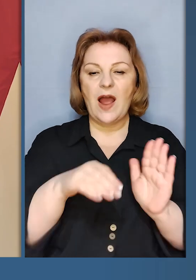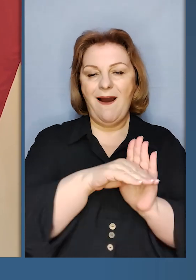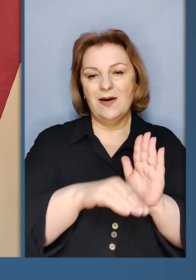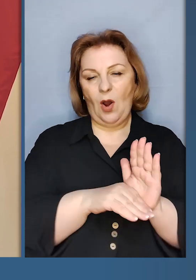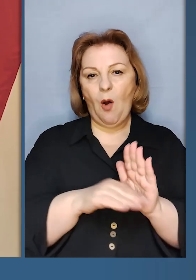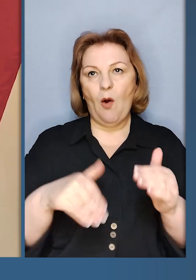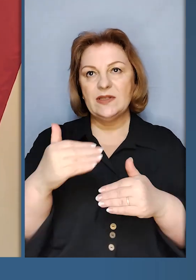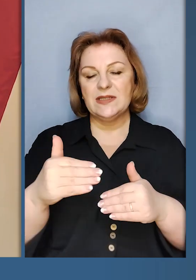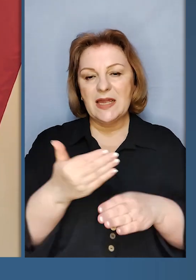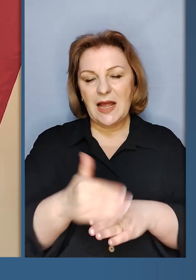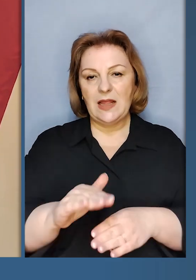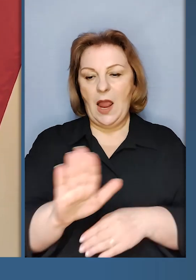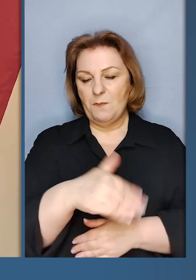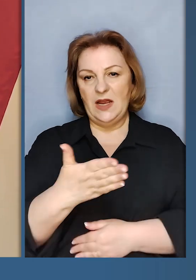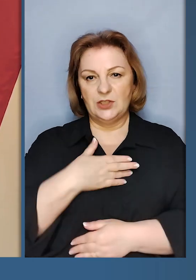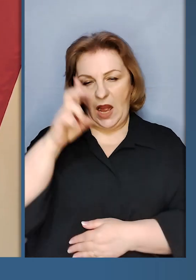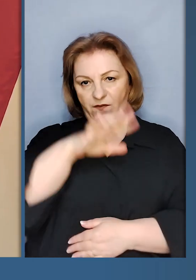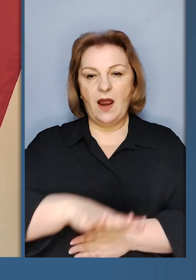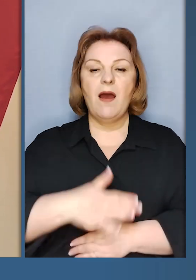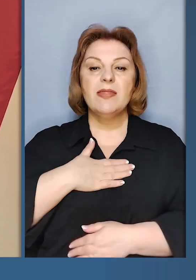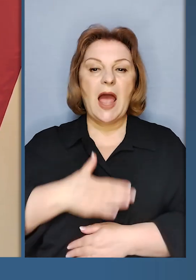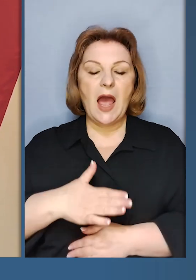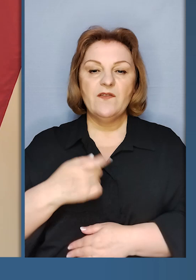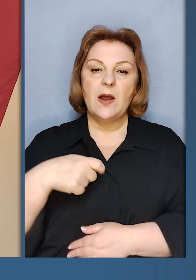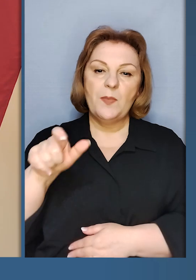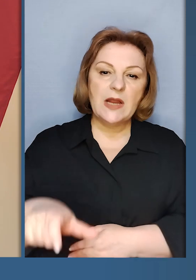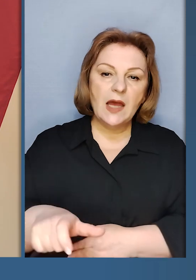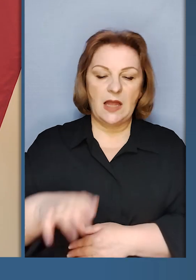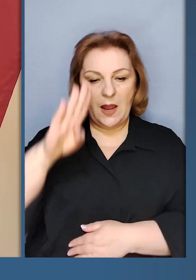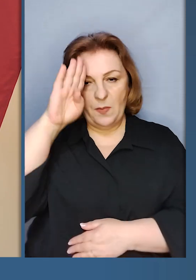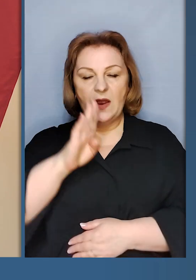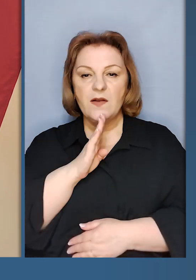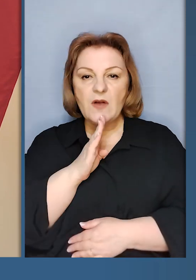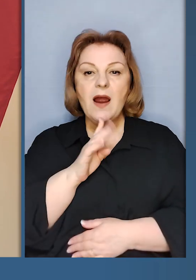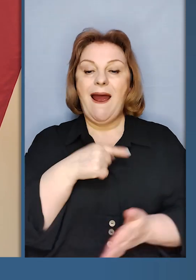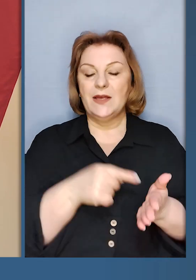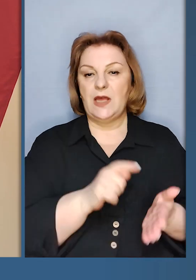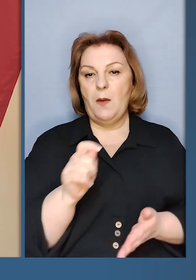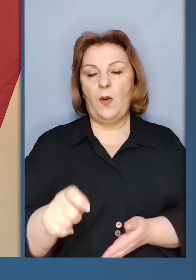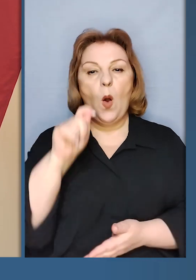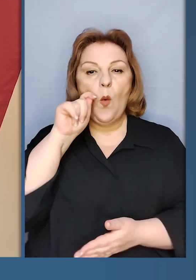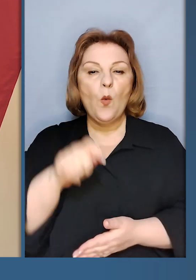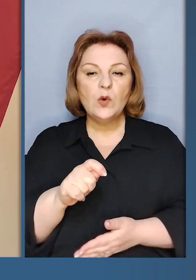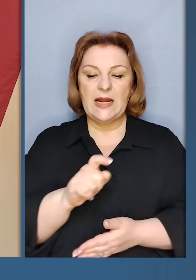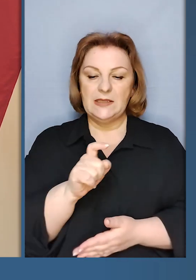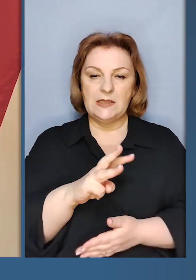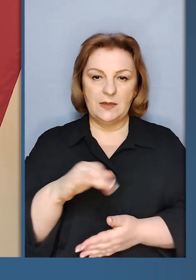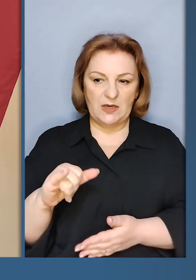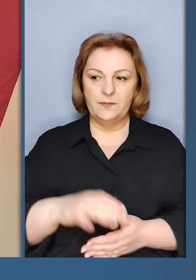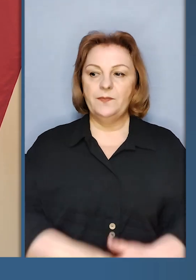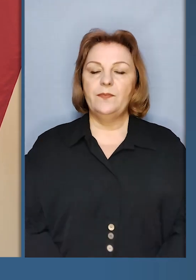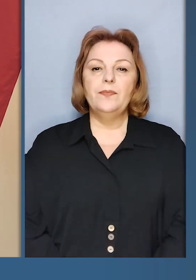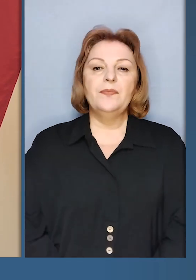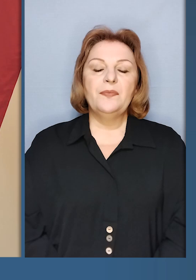розділ між нашими країнами. Дякую, пане Президенте. Шановні пані та панове, тепер запитання від української ЗМІ.